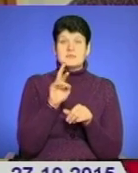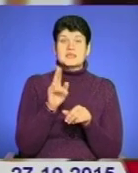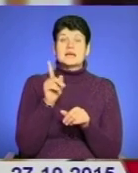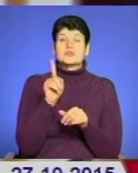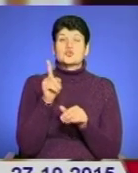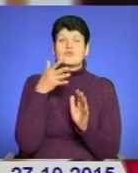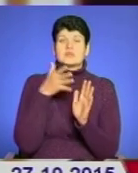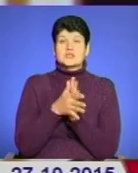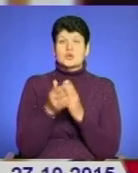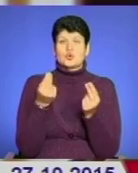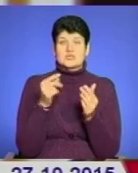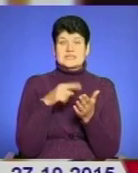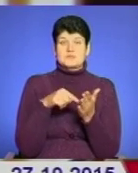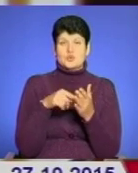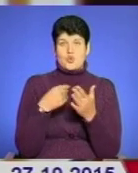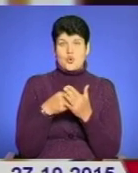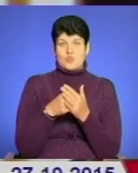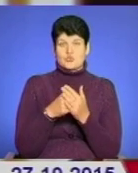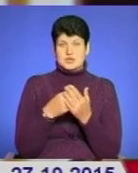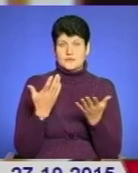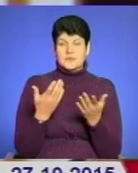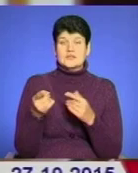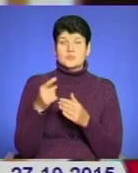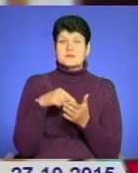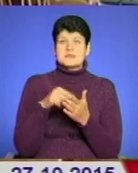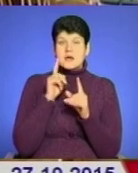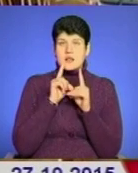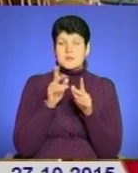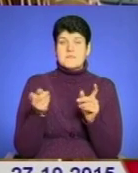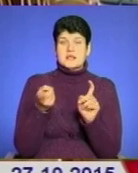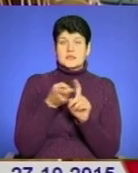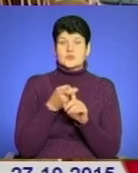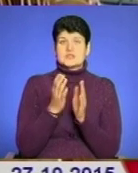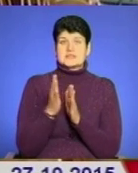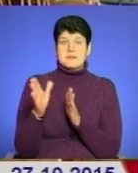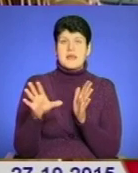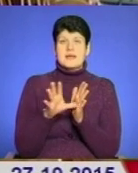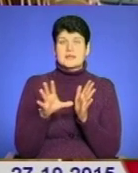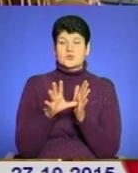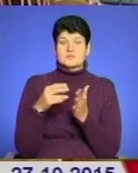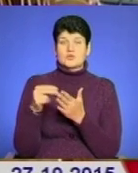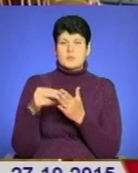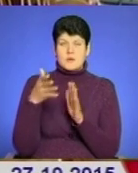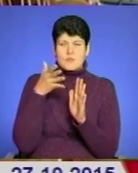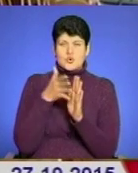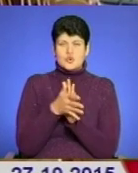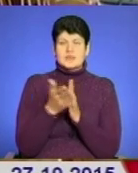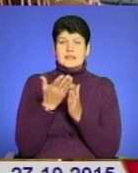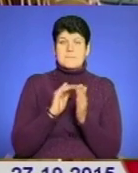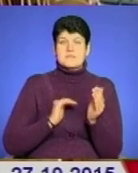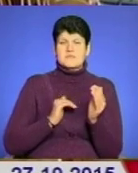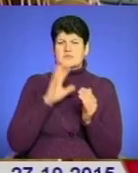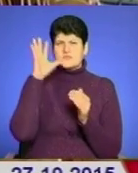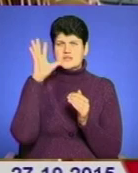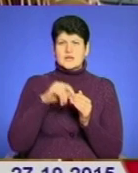витрачають кошти з міського бюджету. Тернопільська міська рада приєдналась до системи електронних закупівель «Прозоро», де підприємці з